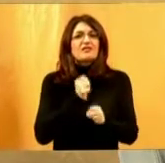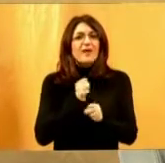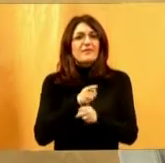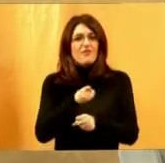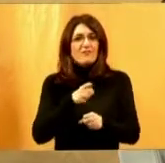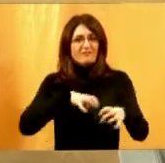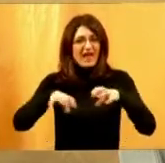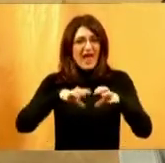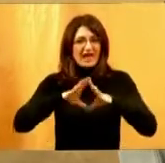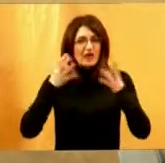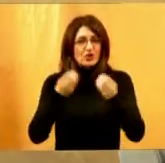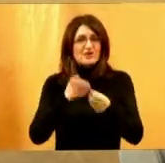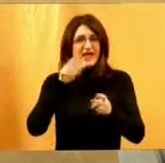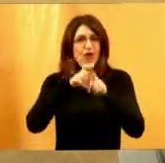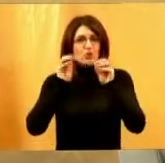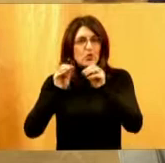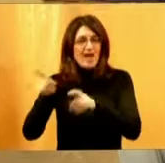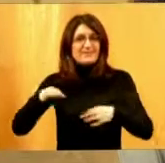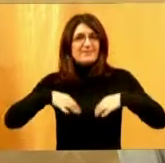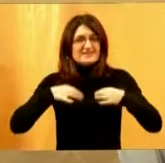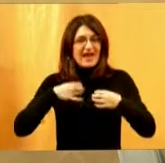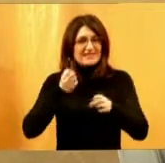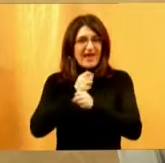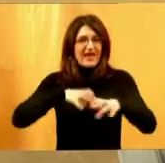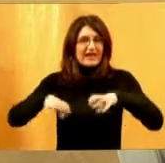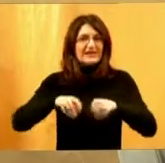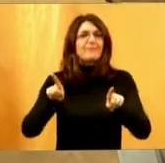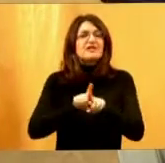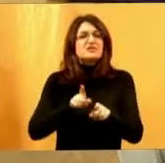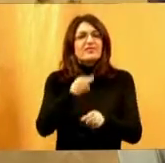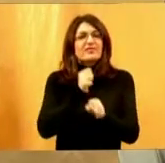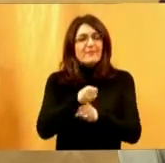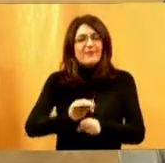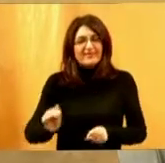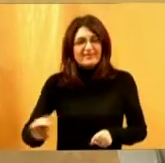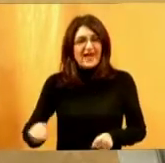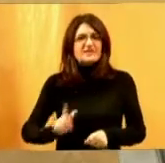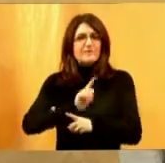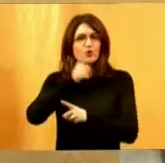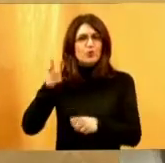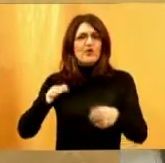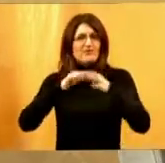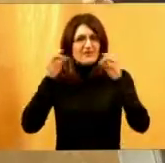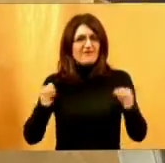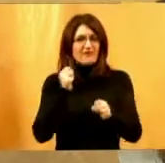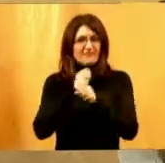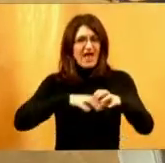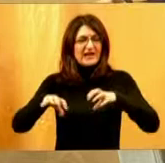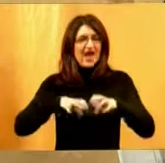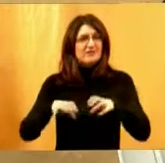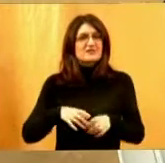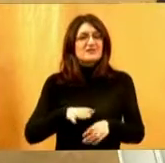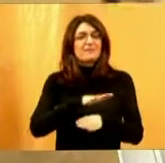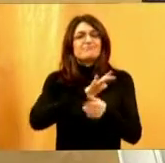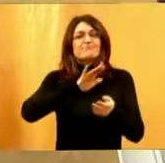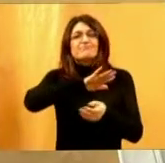radionice ili edukacije među zastavnim radnicima. Vi ste napravili među djecom. Među drugim javnim radnicima zapravo svima onima o